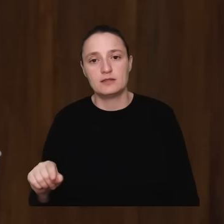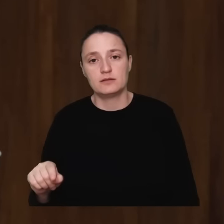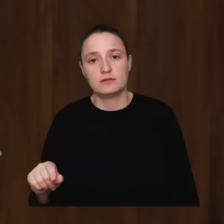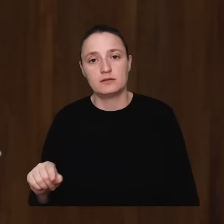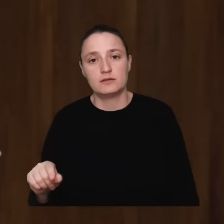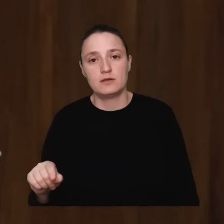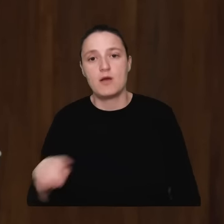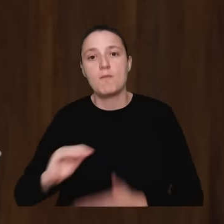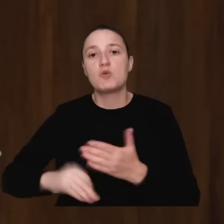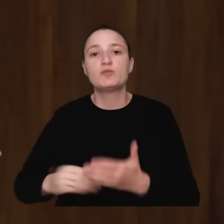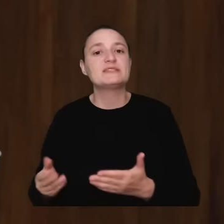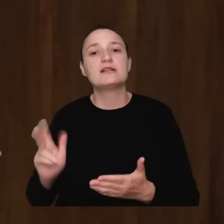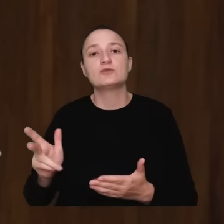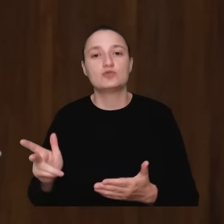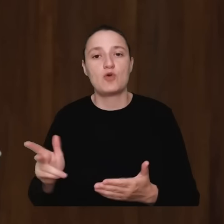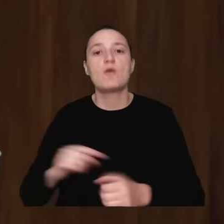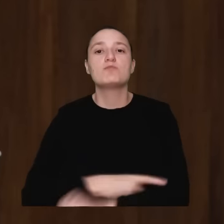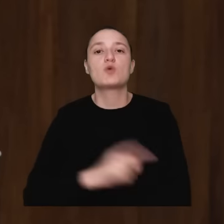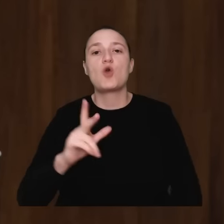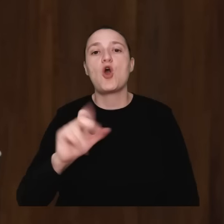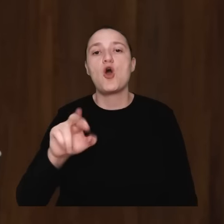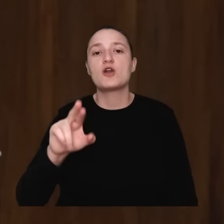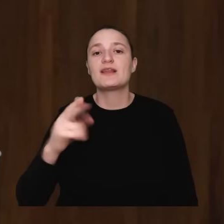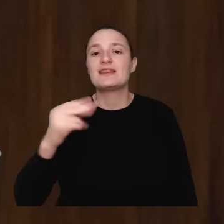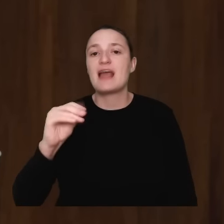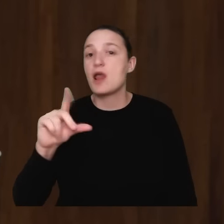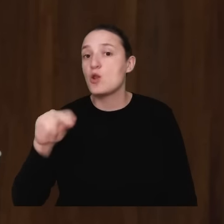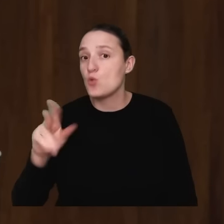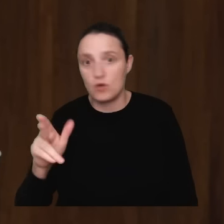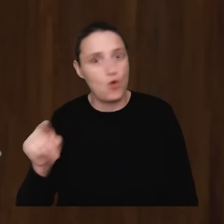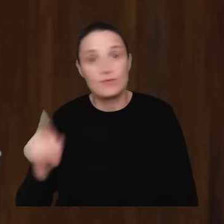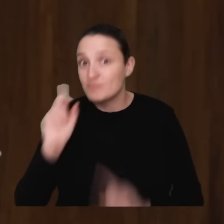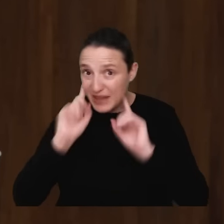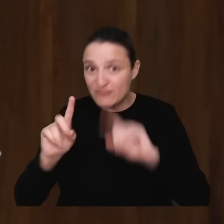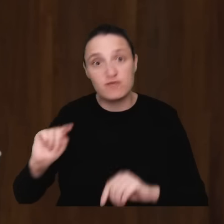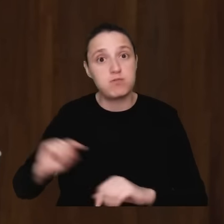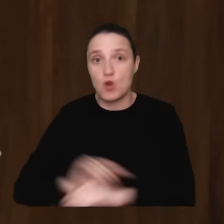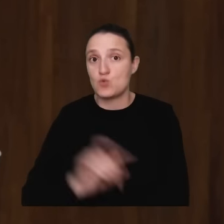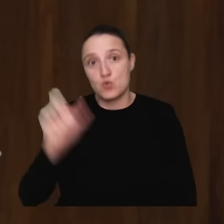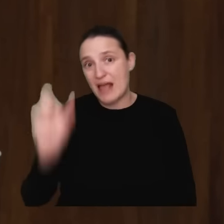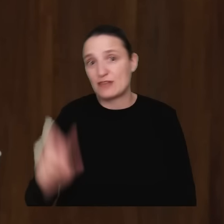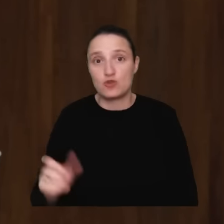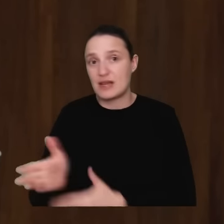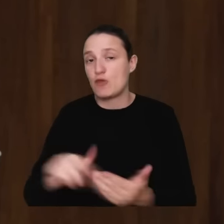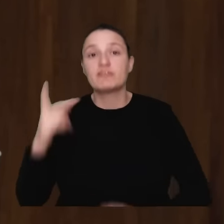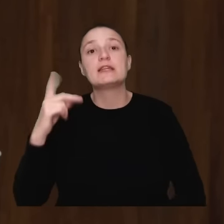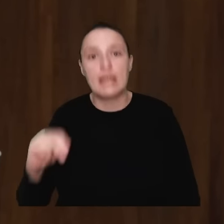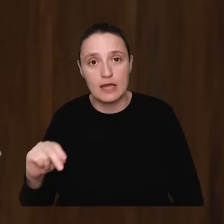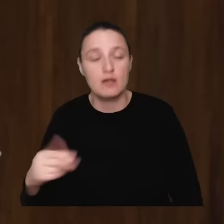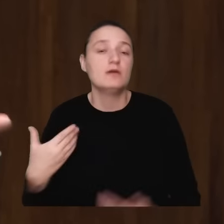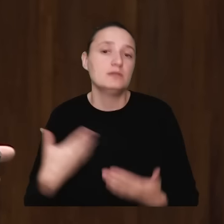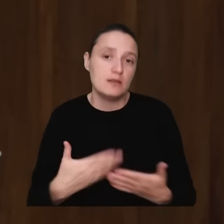podpisany przez pana prokuratora Korneluka, który nie jest prokuratorem krajowym. W związku z tym